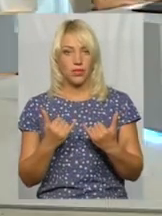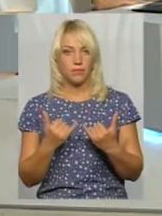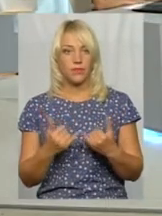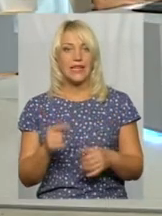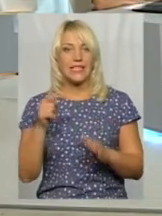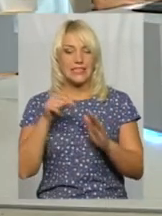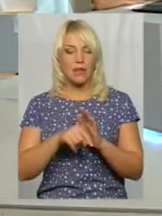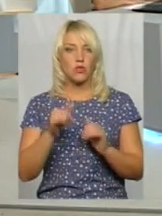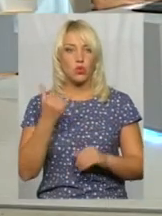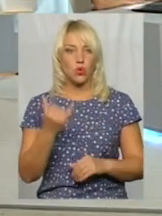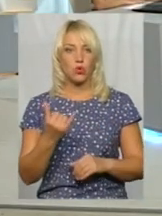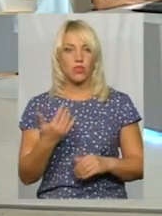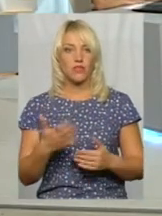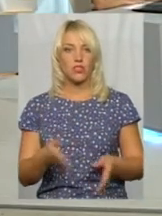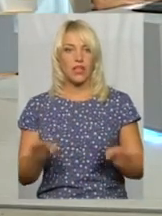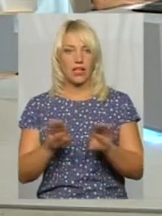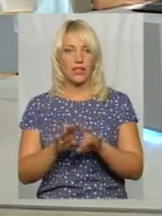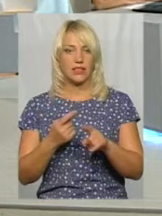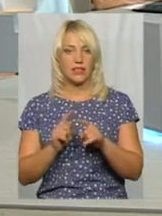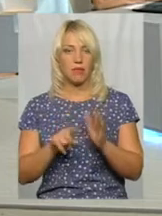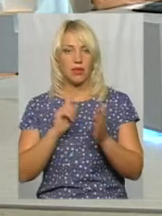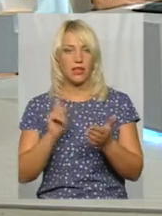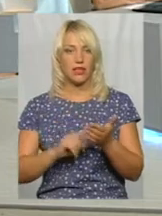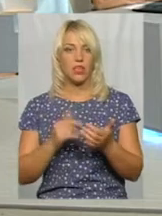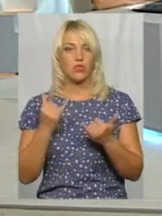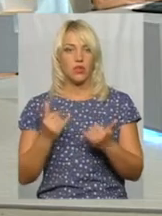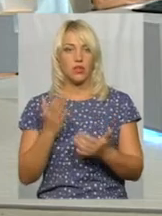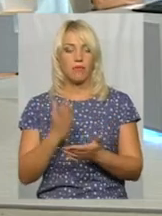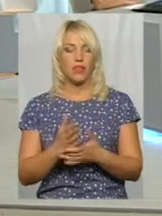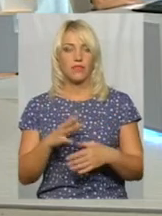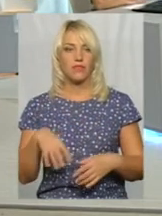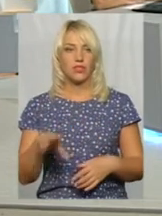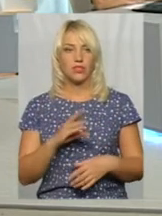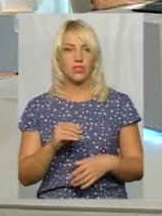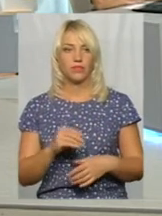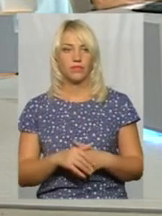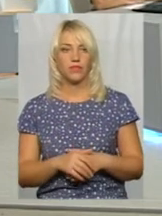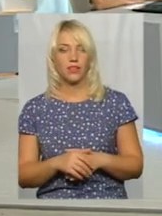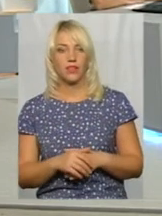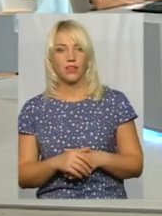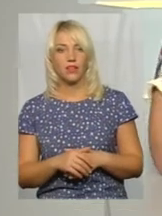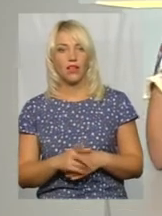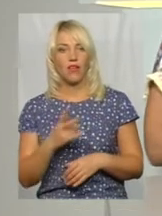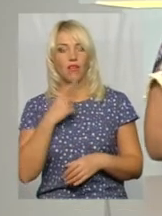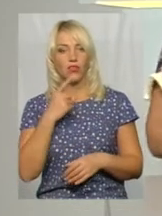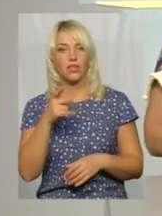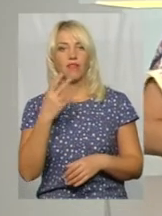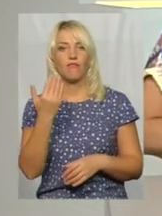сьогодні закрили це питання, мають всі сучасні. На щастя, напевно, закрили, кажете, на жаль.